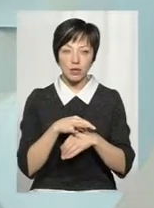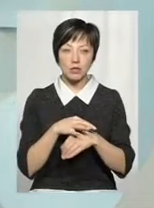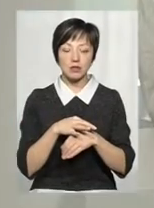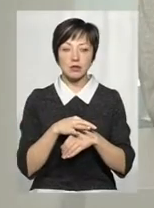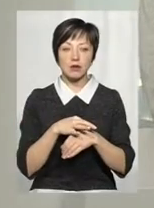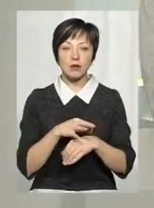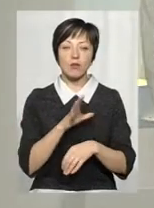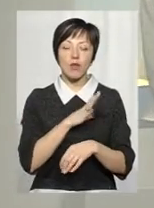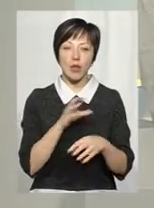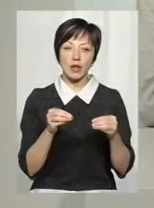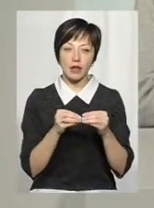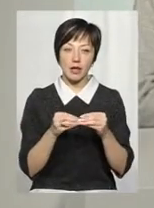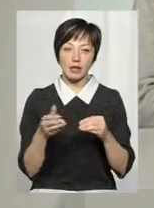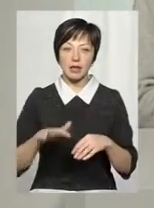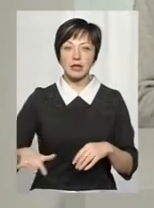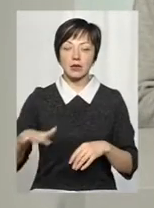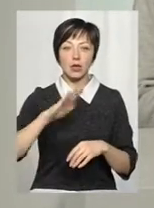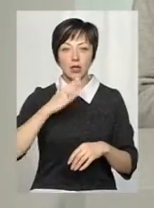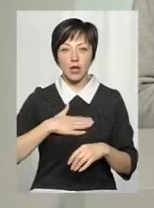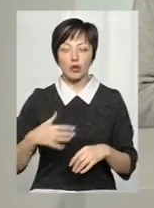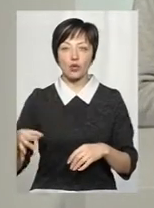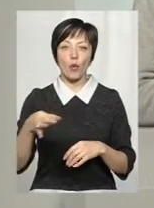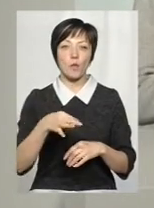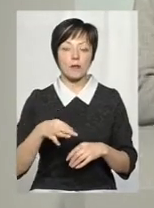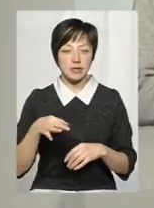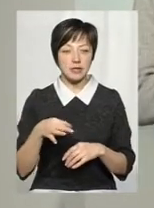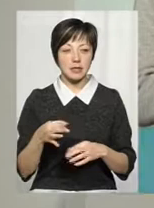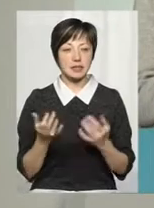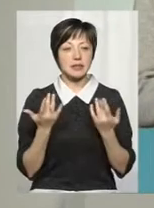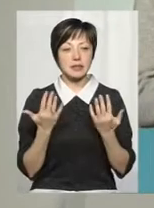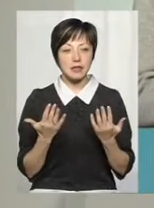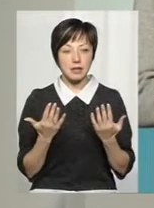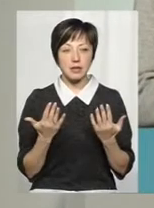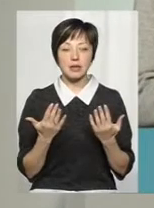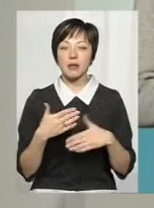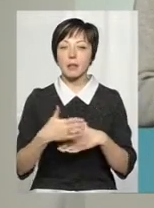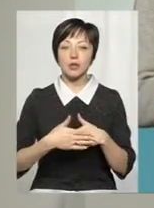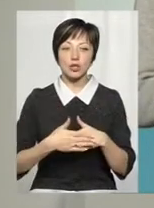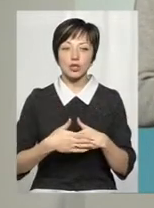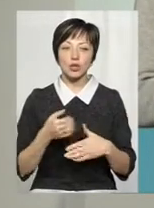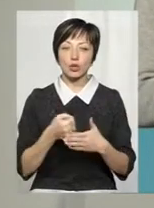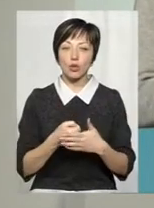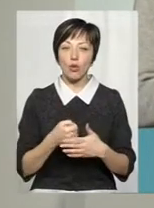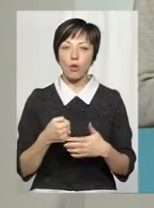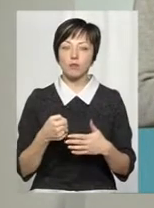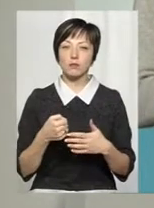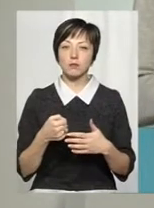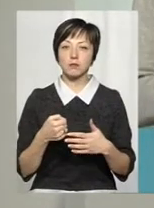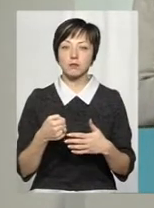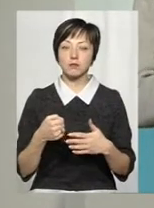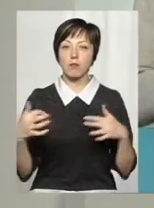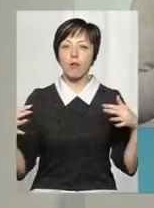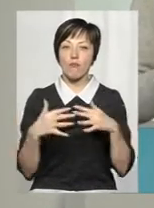було 10 на території нашої області. Наскільки вони наближені до бойових умов,